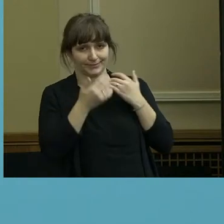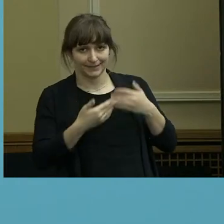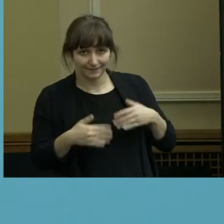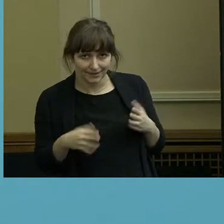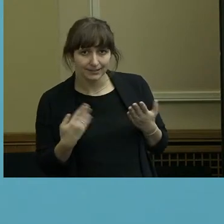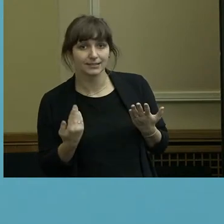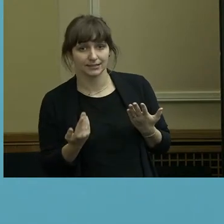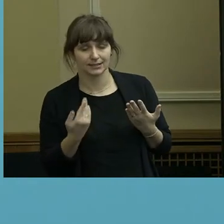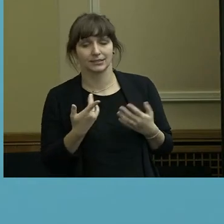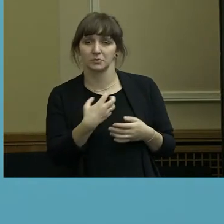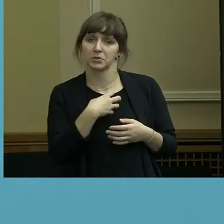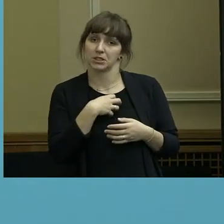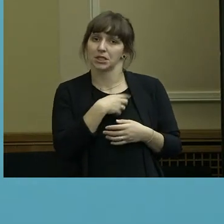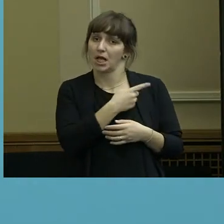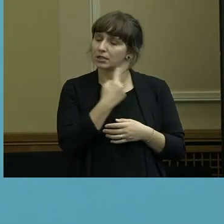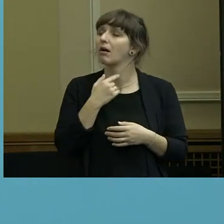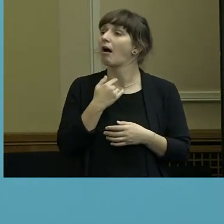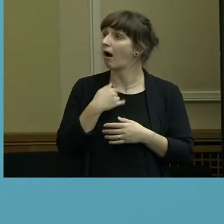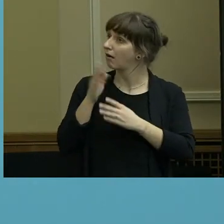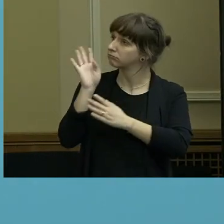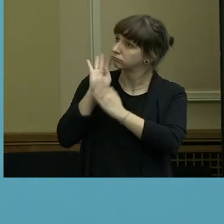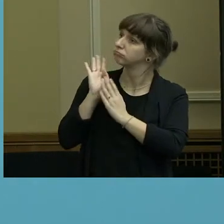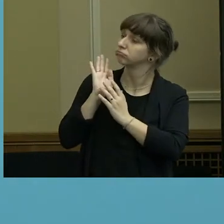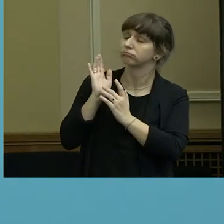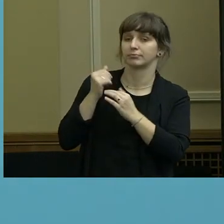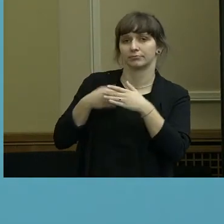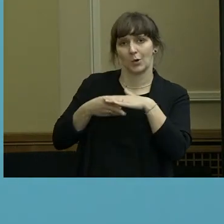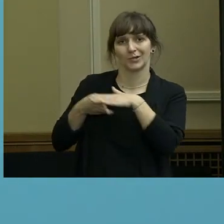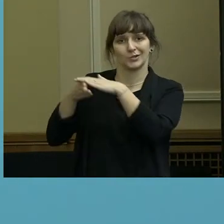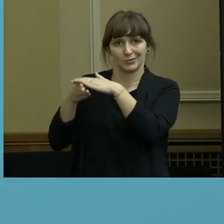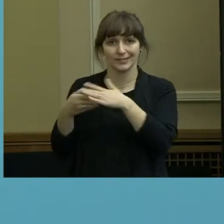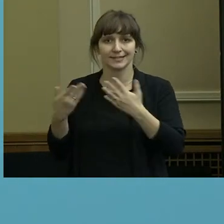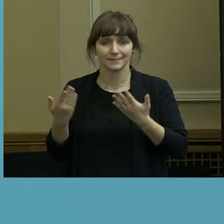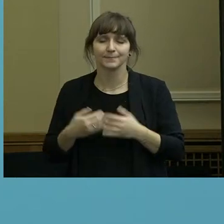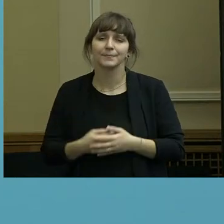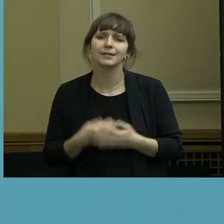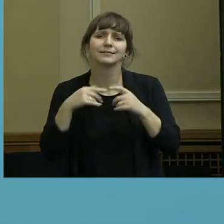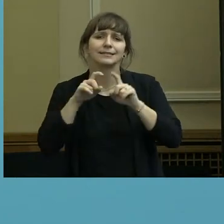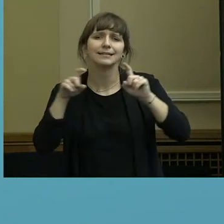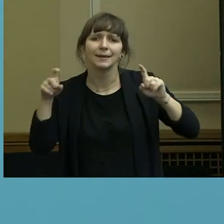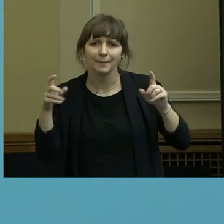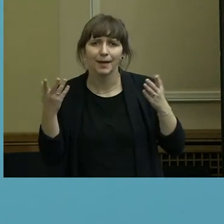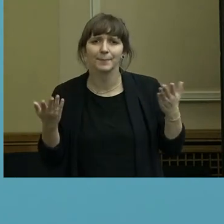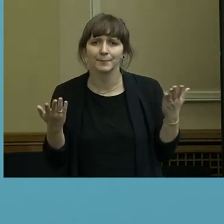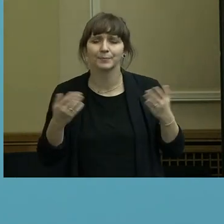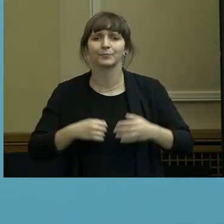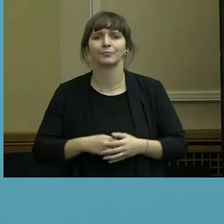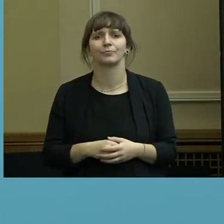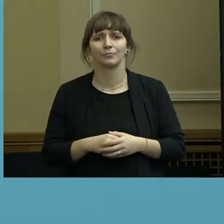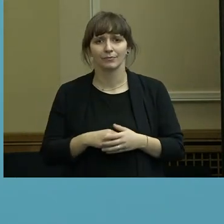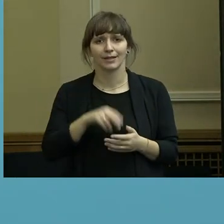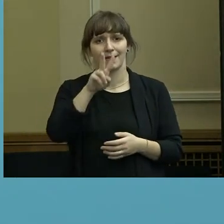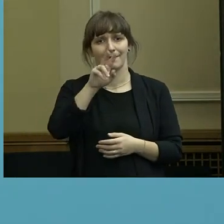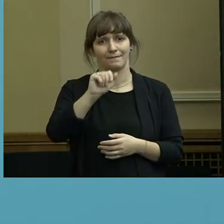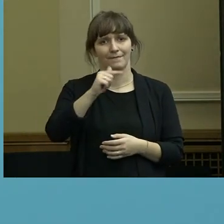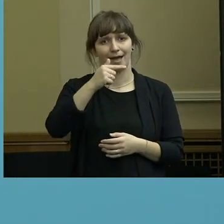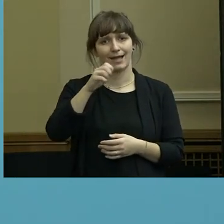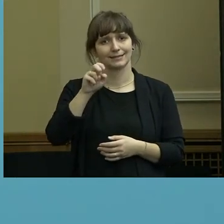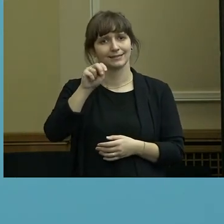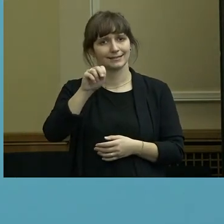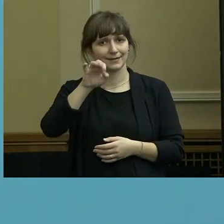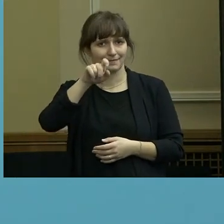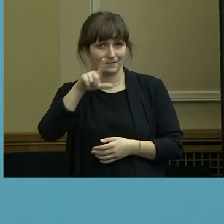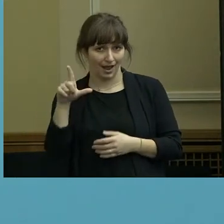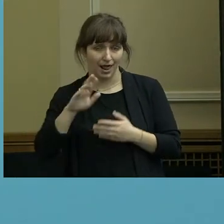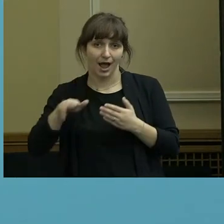klare Unterstützung signalisiert, wenn wir das Angebot von Vattenfall annehmen, werden wir das